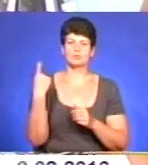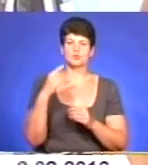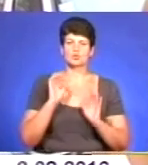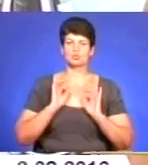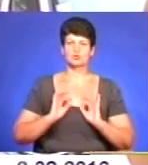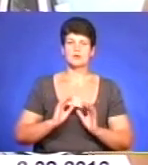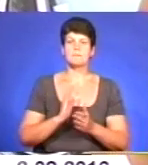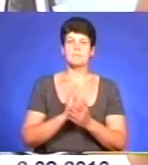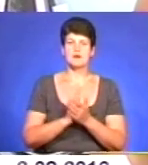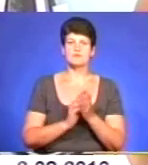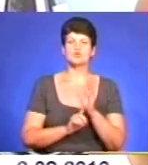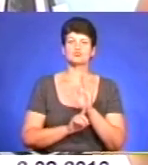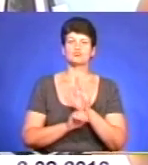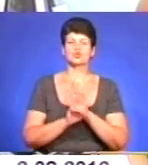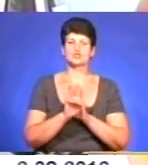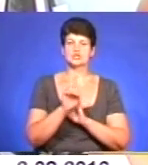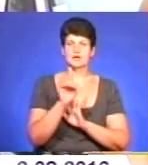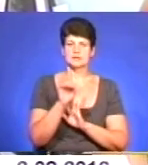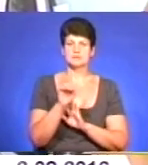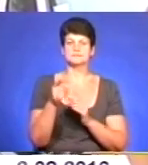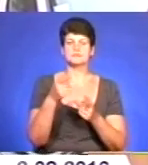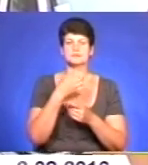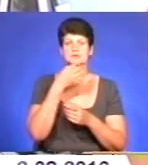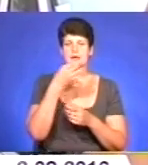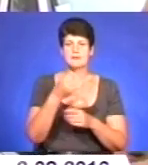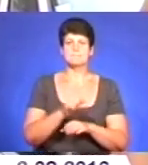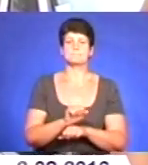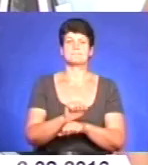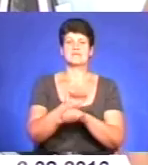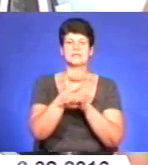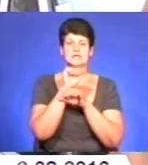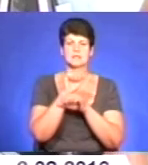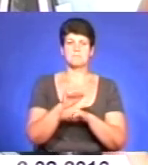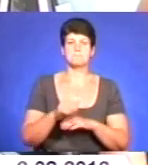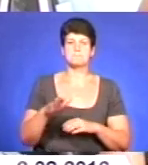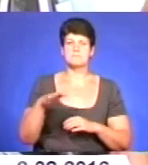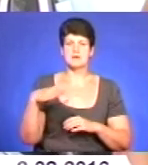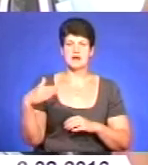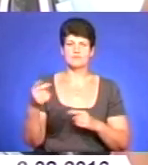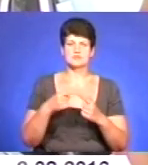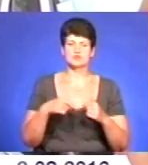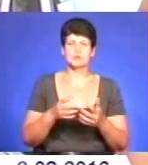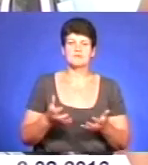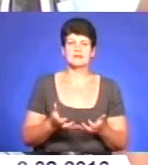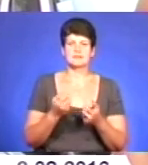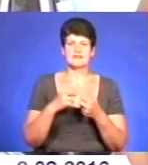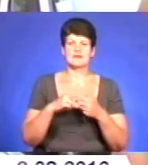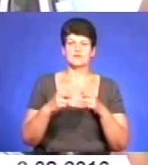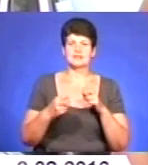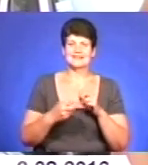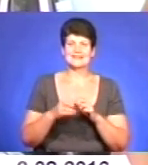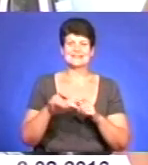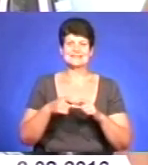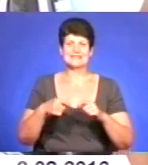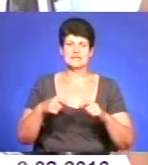розпочатися анонсований мітинг правого сектору щодо підтримки Івано-Франківців та затягування